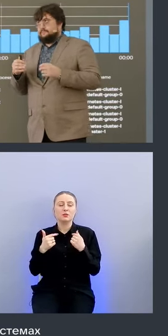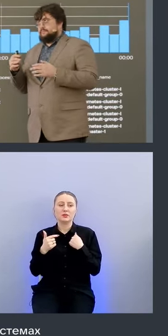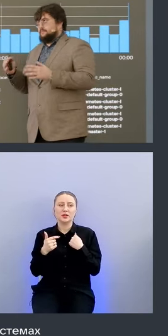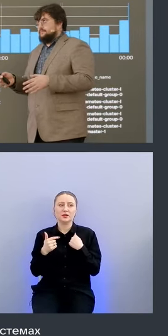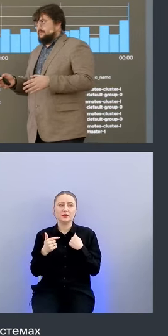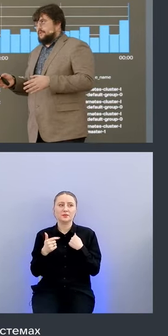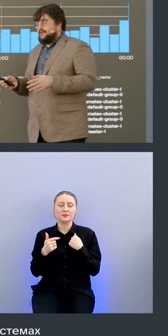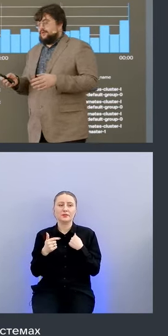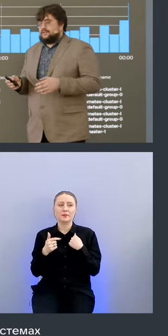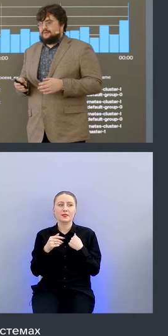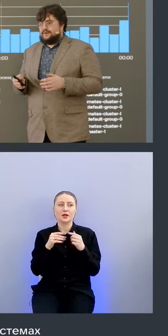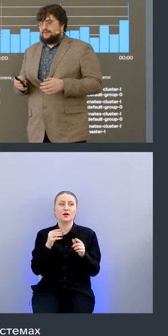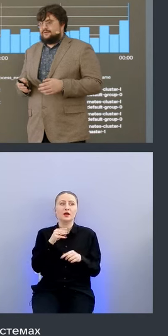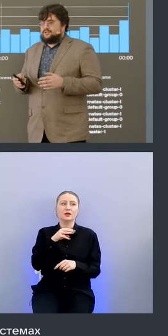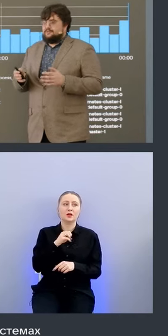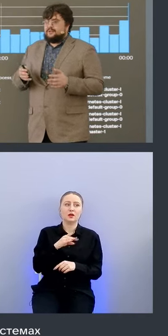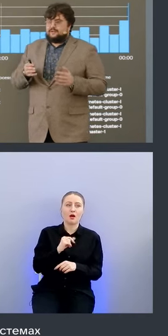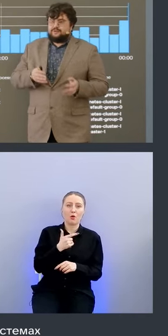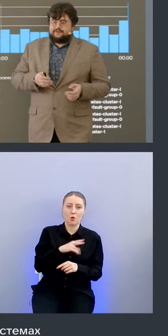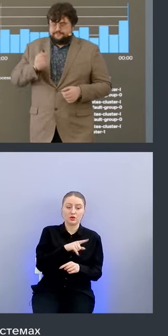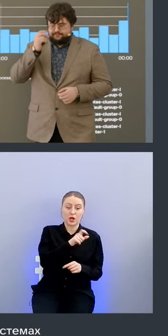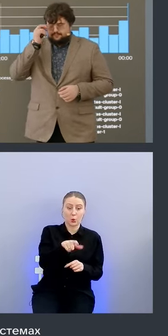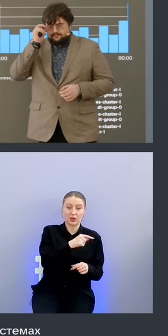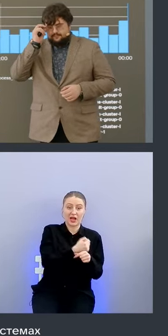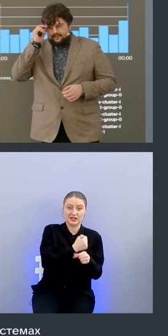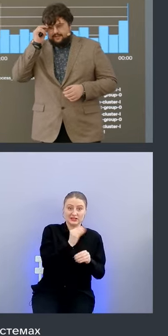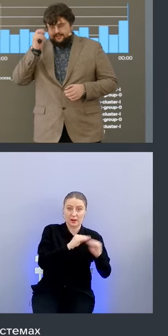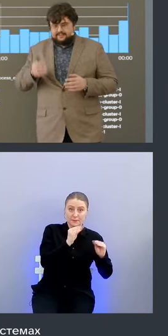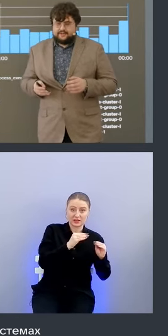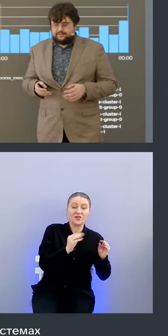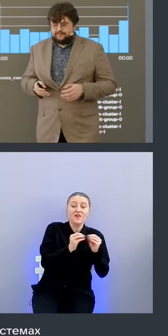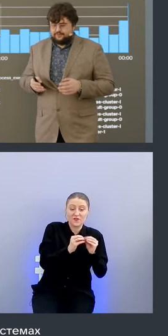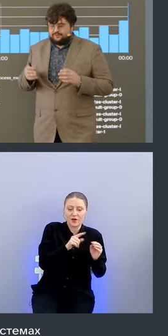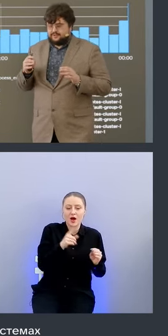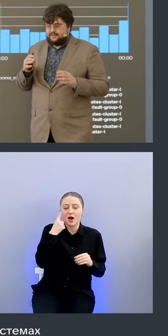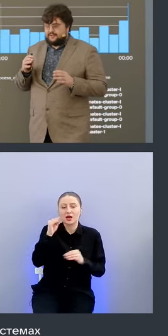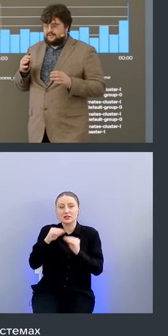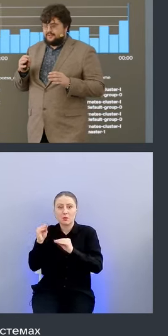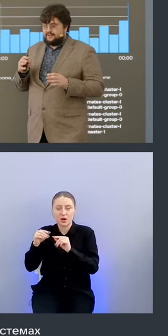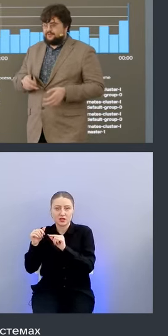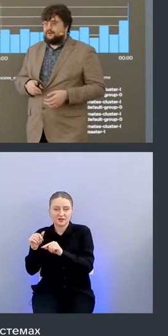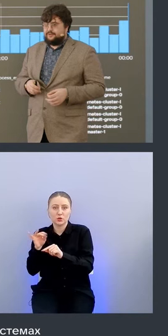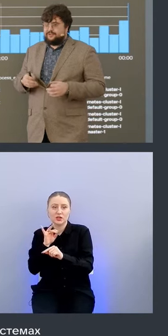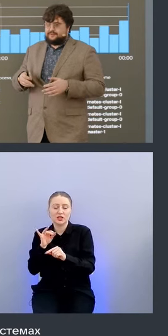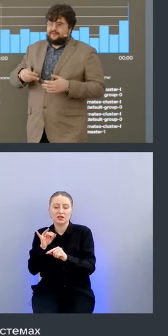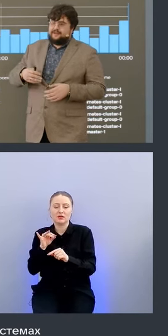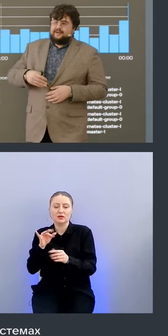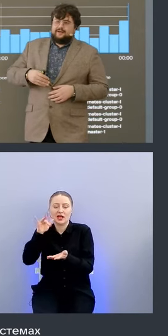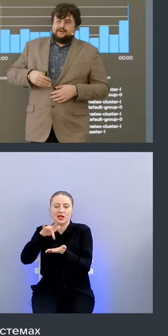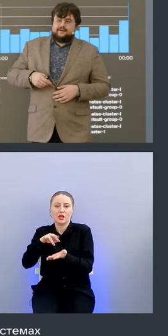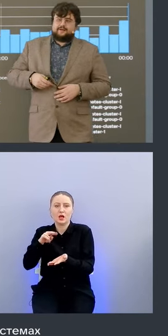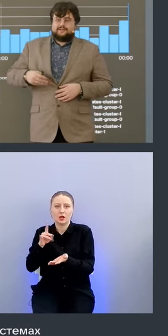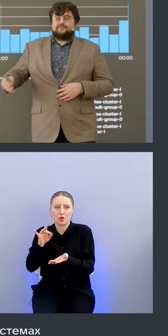датрагон разрабатываю те же ребята которые разрабатывают ядро ну то есть